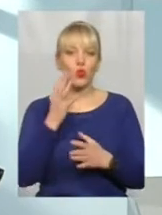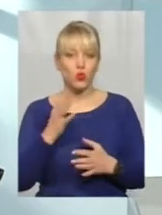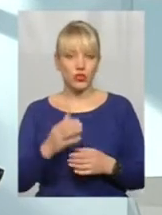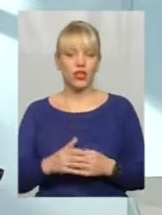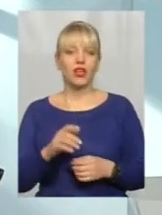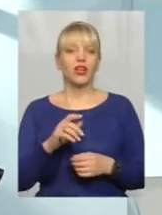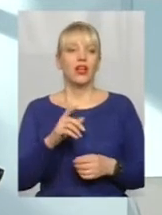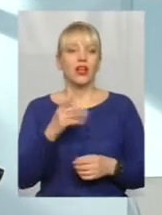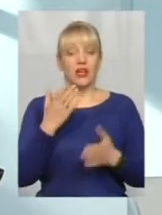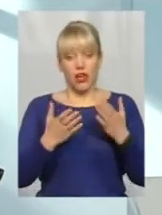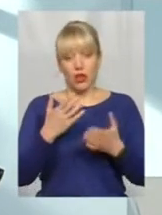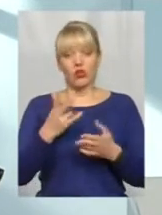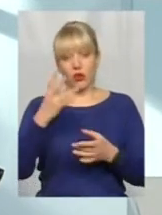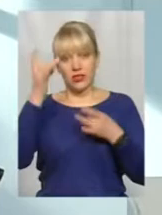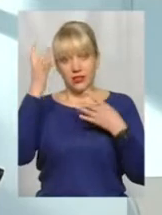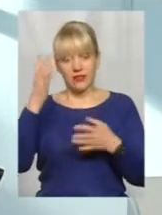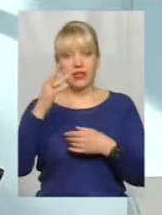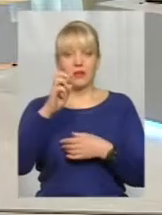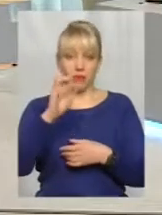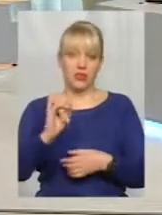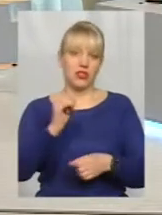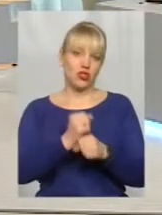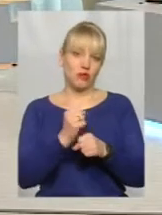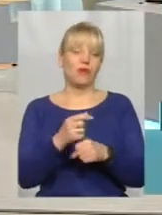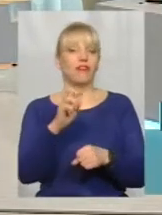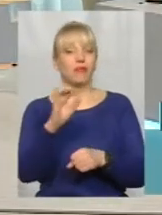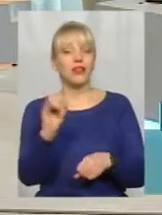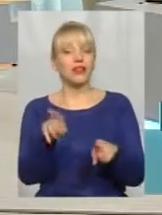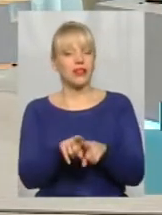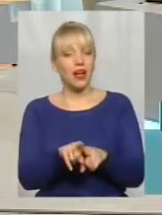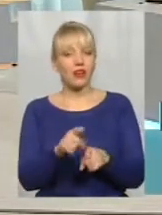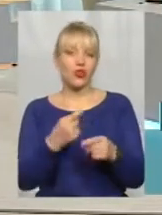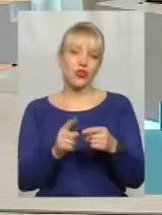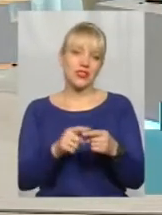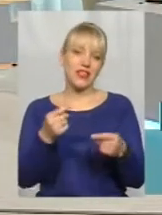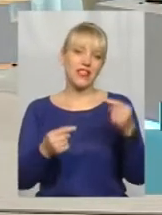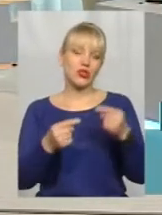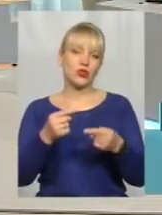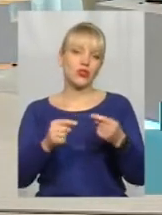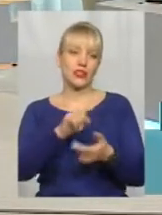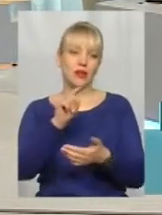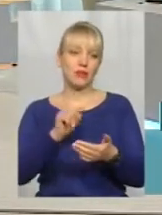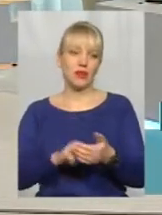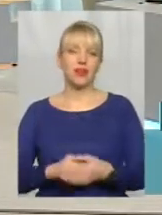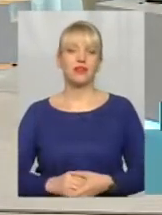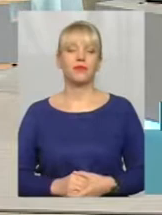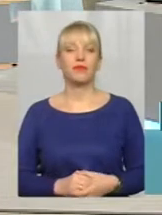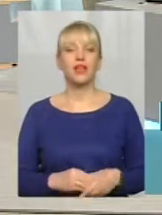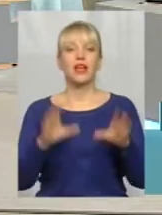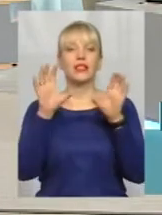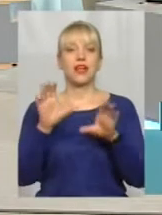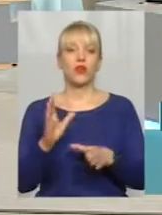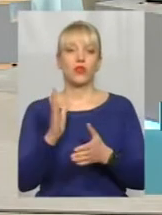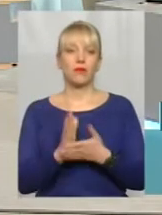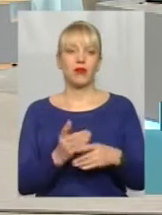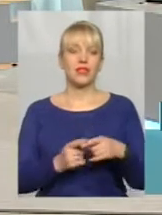надцивільний, то я б зробив би так. Але це дискусійне питання. Так, от закон має ці